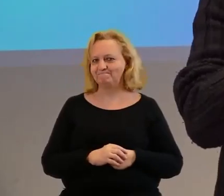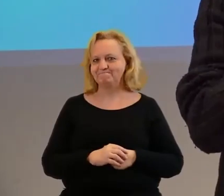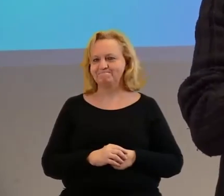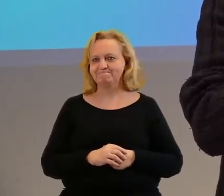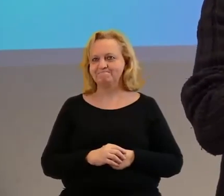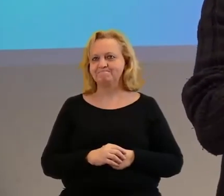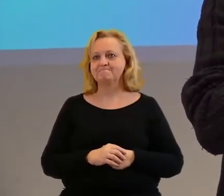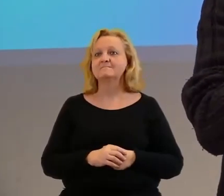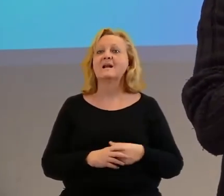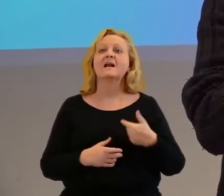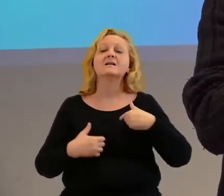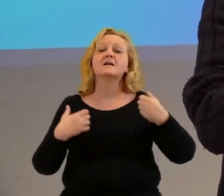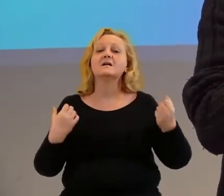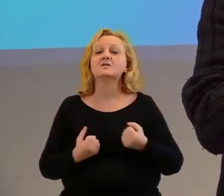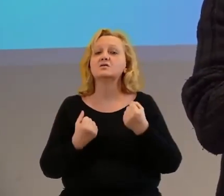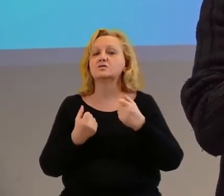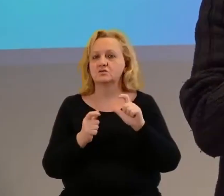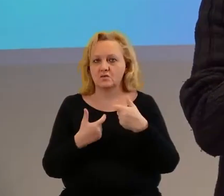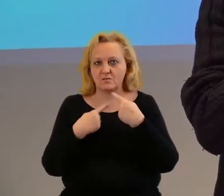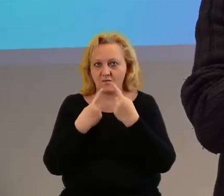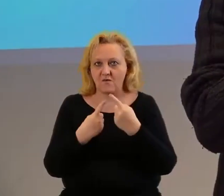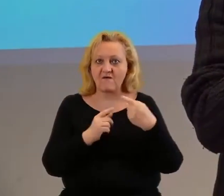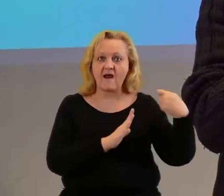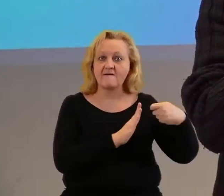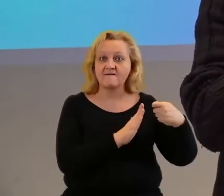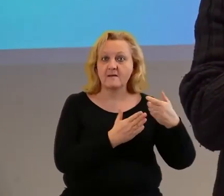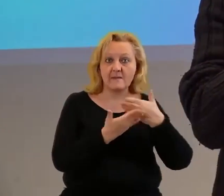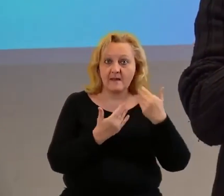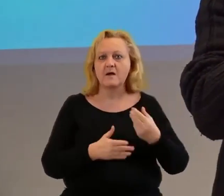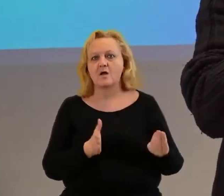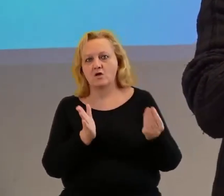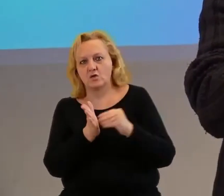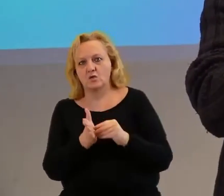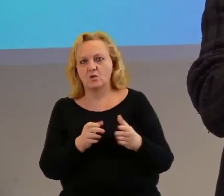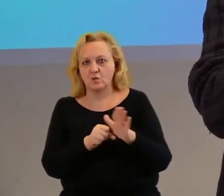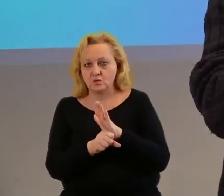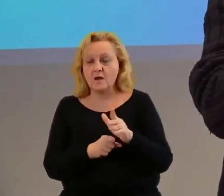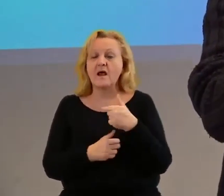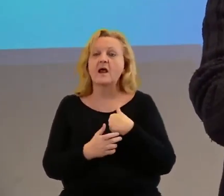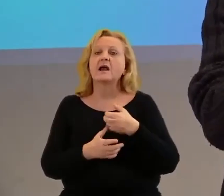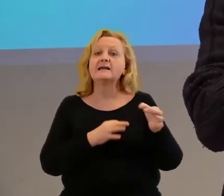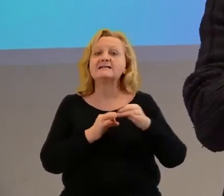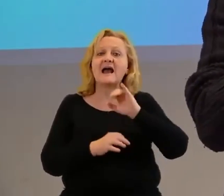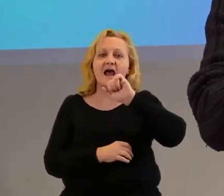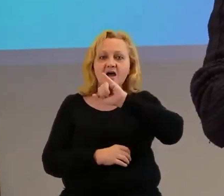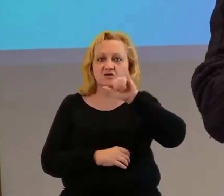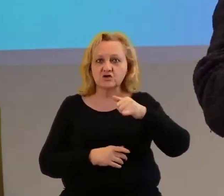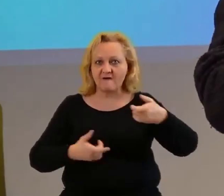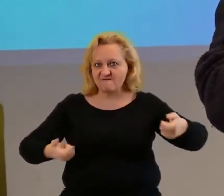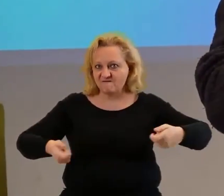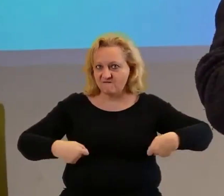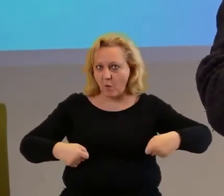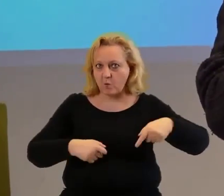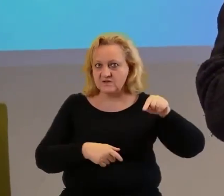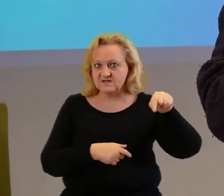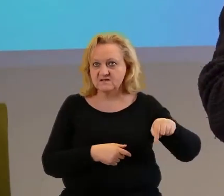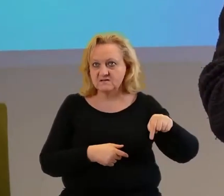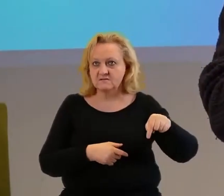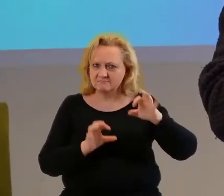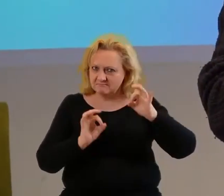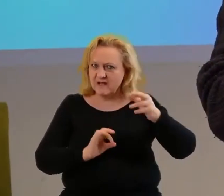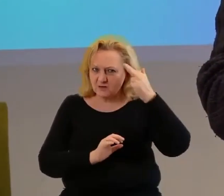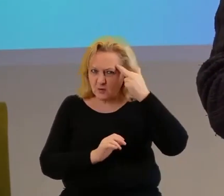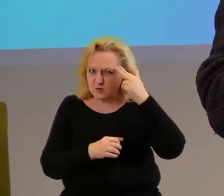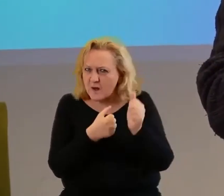Może postaram się powiedzieć to, czego na filmie nie było i trochę uzupełnić. Nie wiem, czy ta historia Andrzeja, który tam był na wózku, była dostatecznie